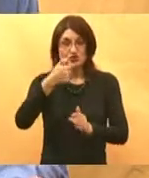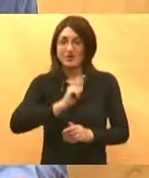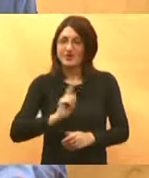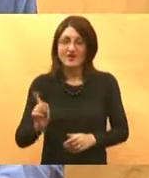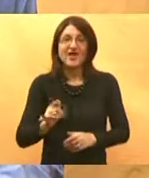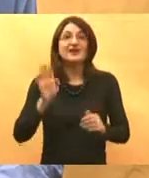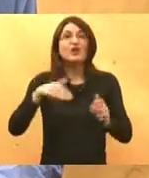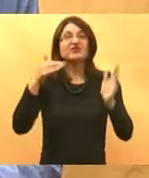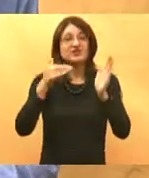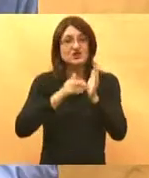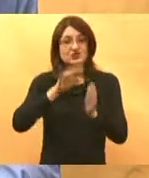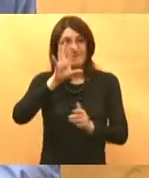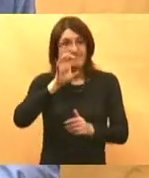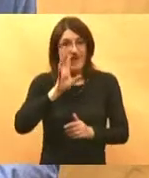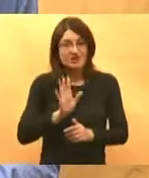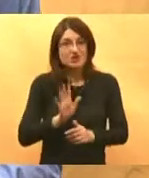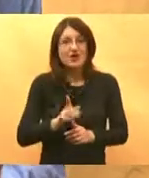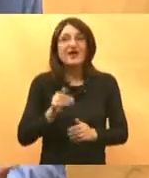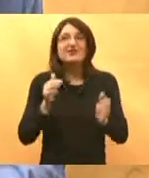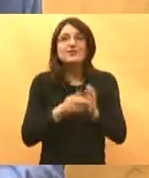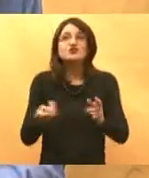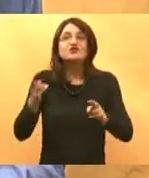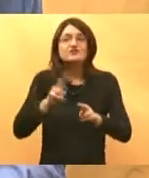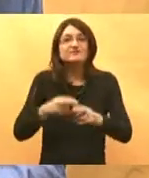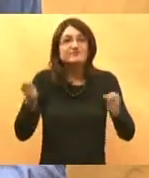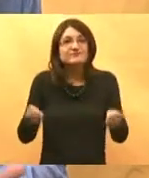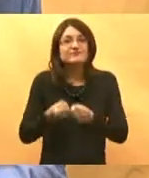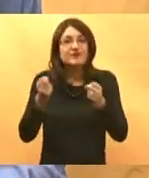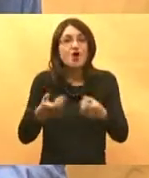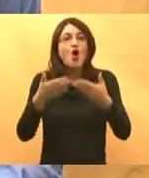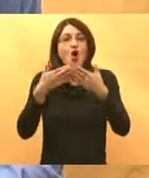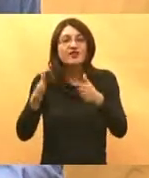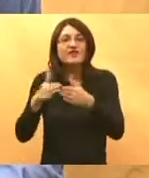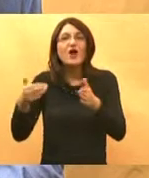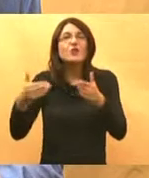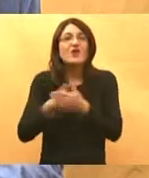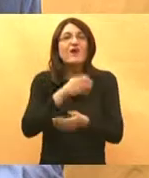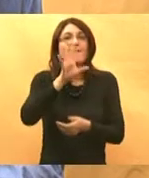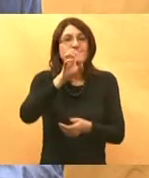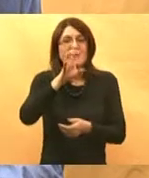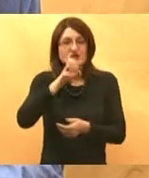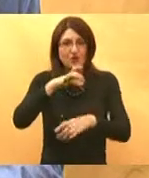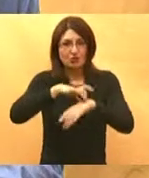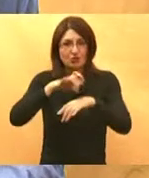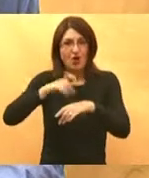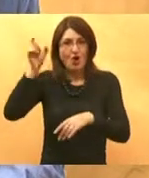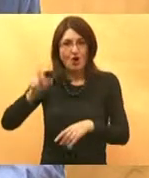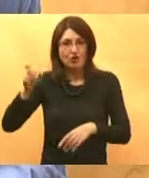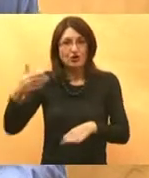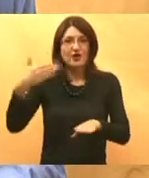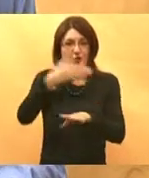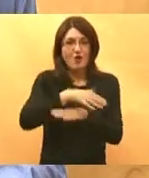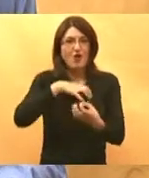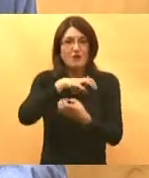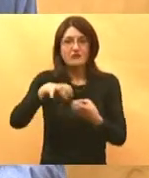pacijenata. Da moramo stimulirati barem još otvaranje novih ili dolazak 500 lječnika u obiteljsku medicinu stimulirati.